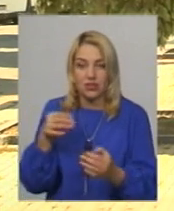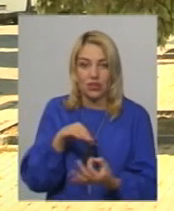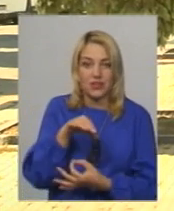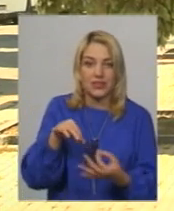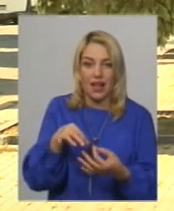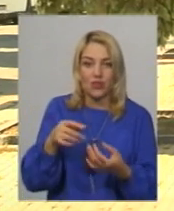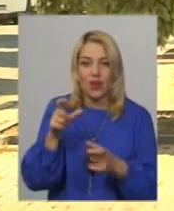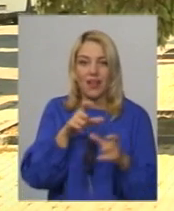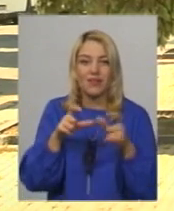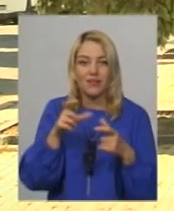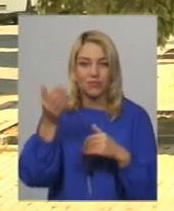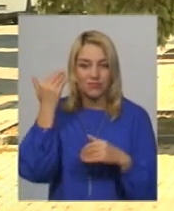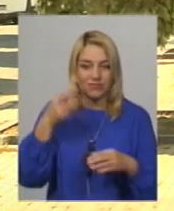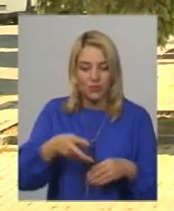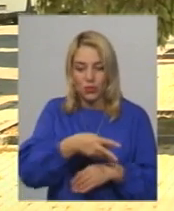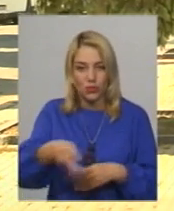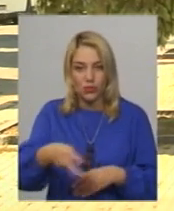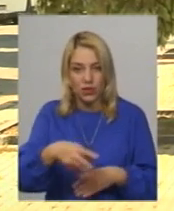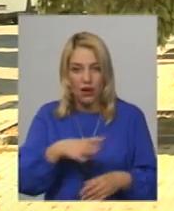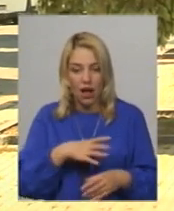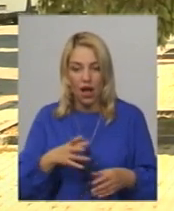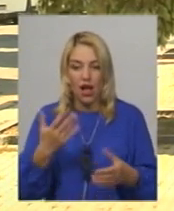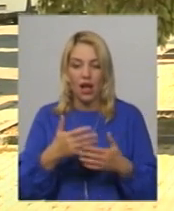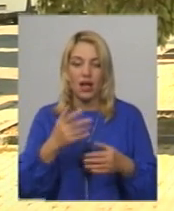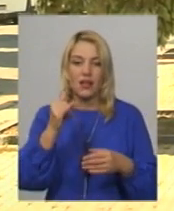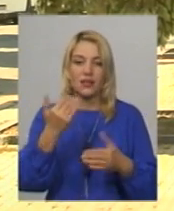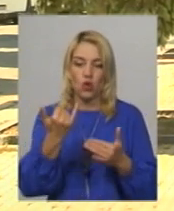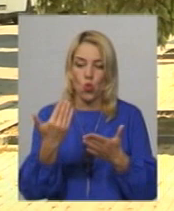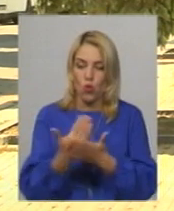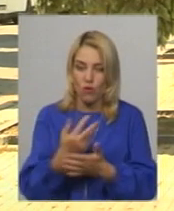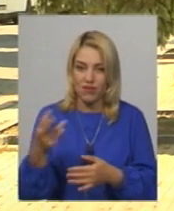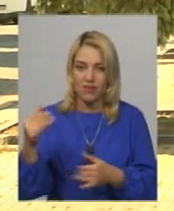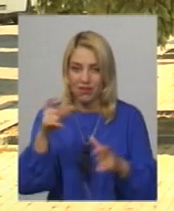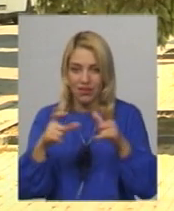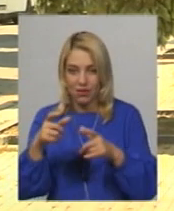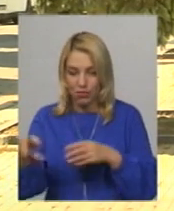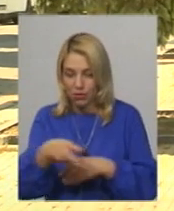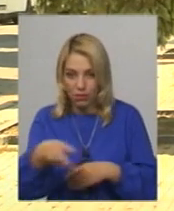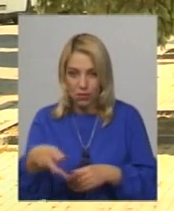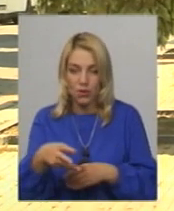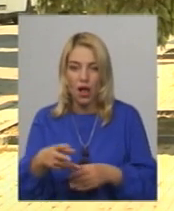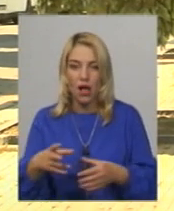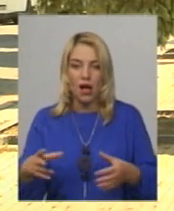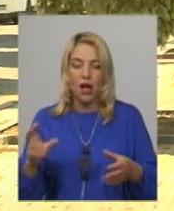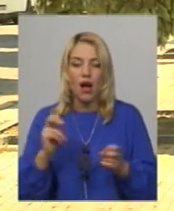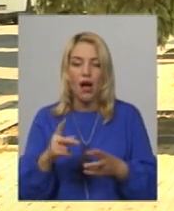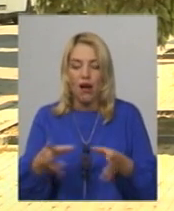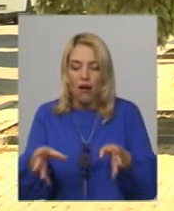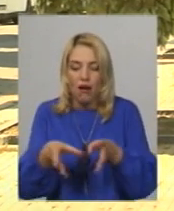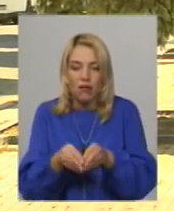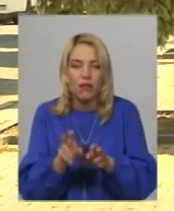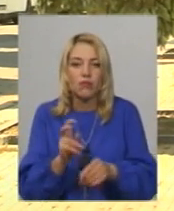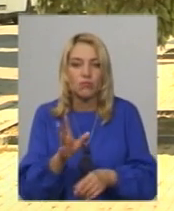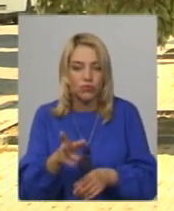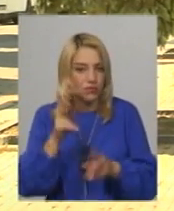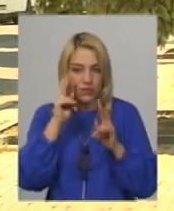турішній, взаємодіють, ніхто ще точно не знає. Але, крім того, що в ґрунті, вони